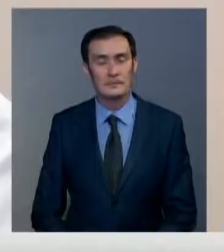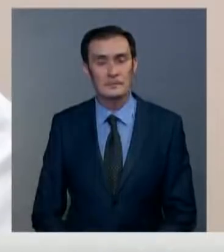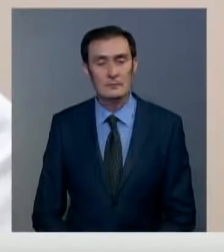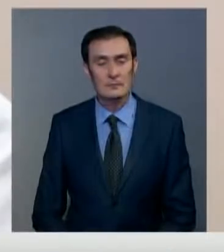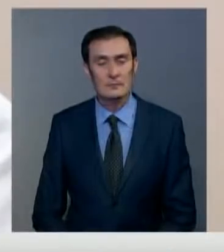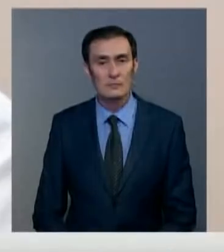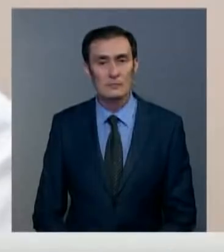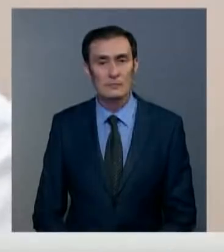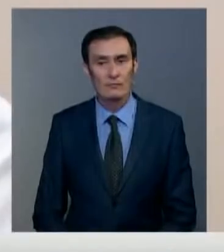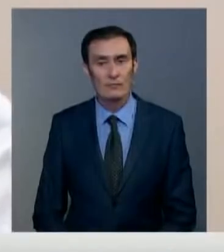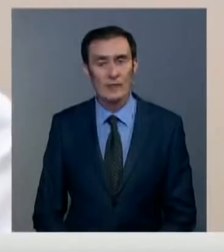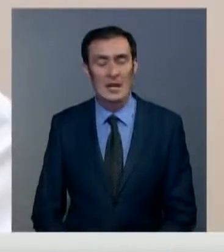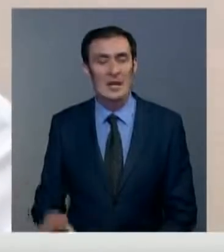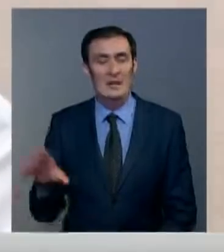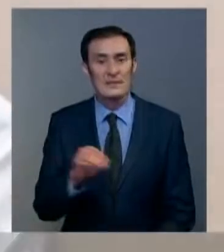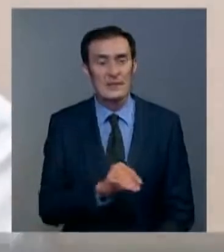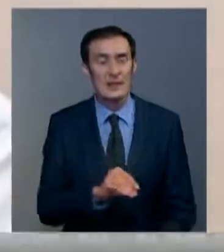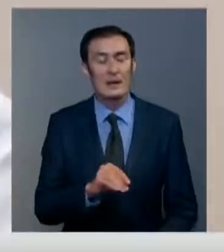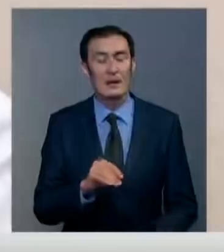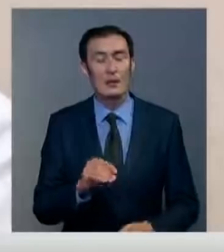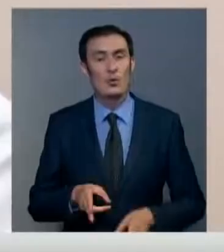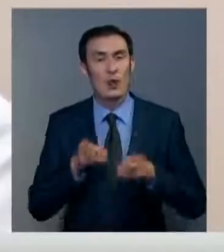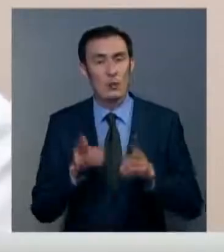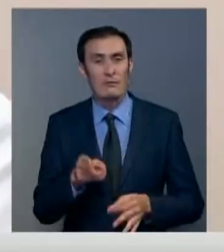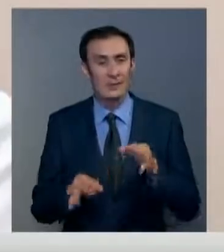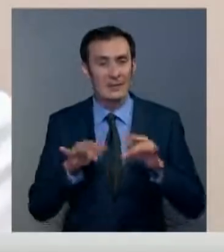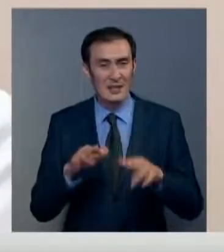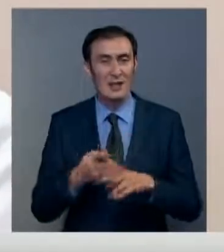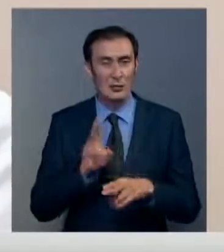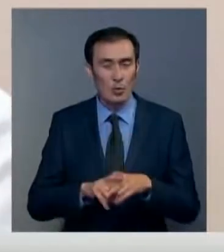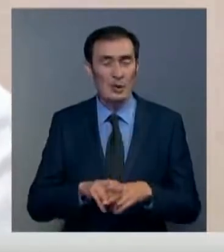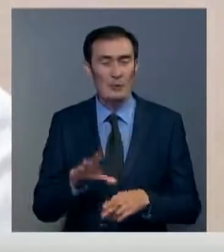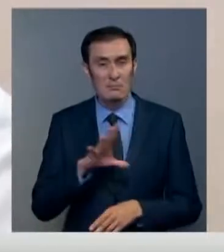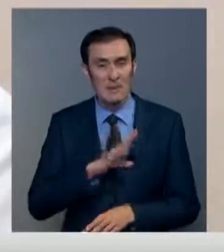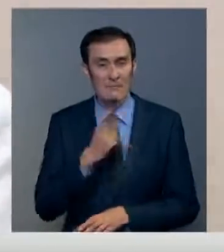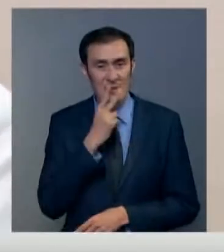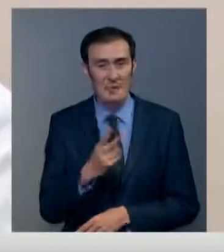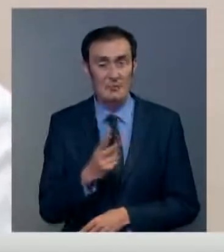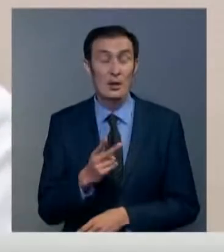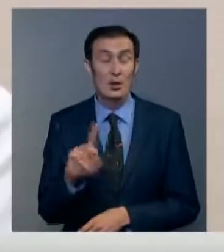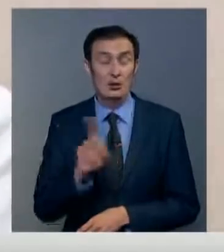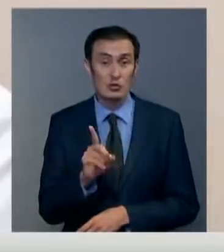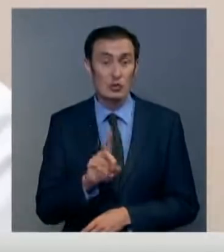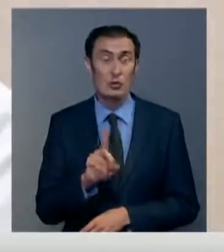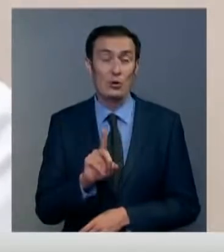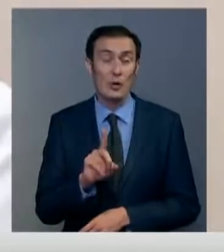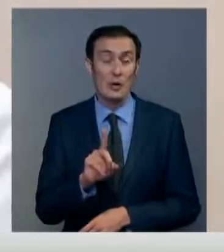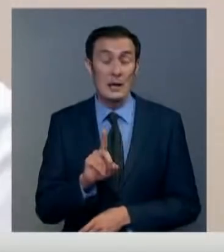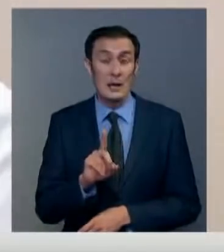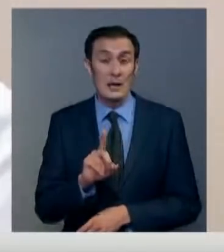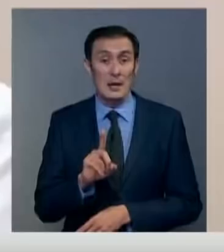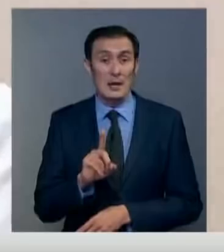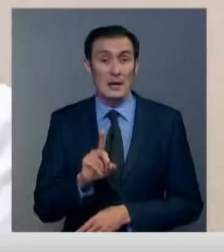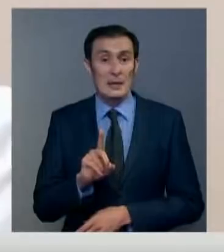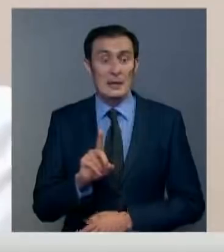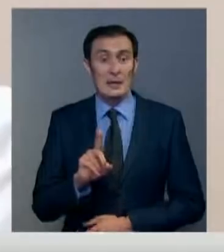По опыту всех тех уголовных дел и преступлений, которые мы сопровождали, мы видим, что, конечно, даже когда